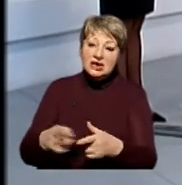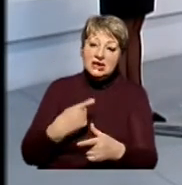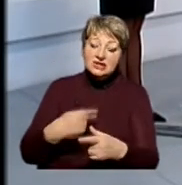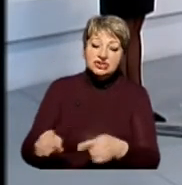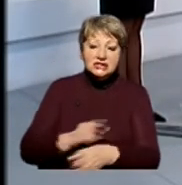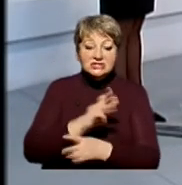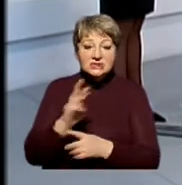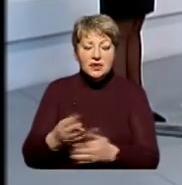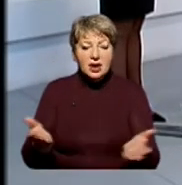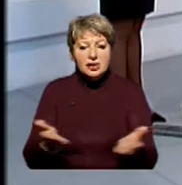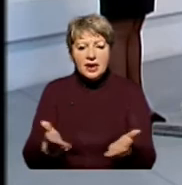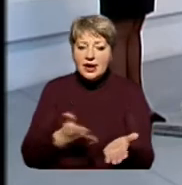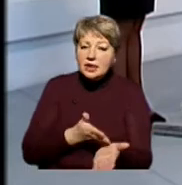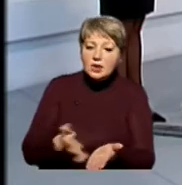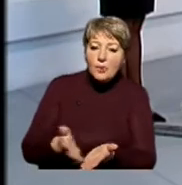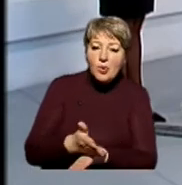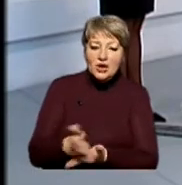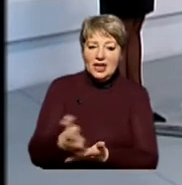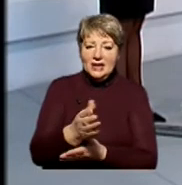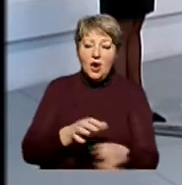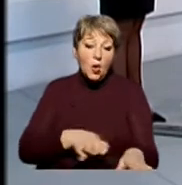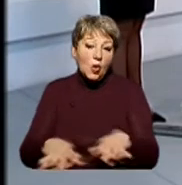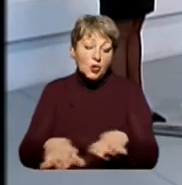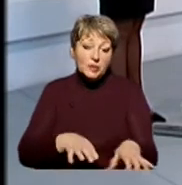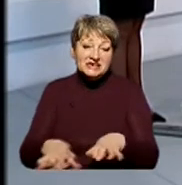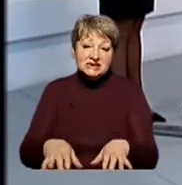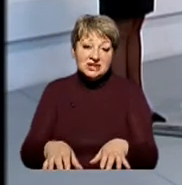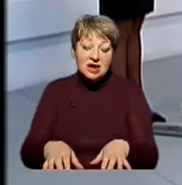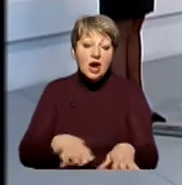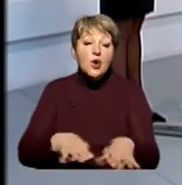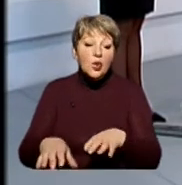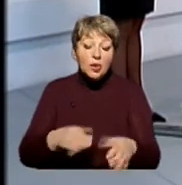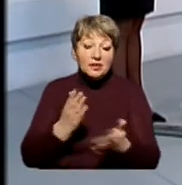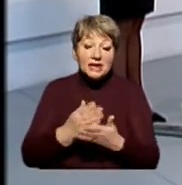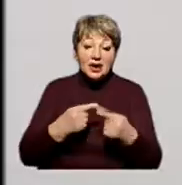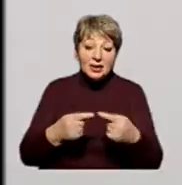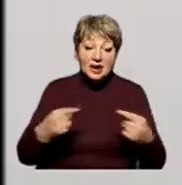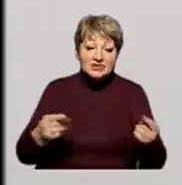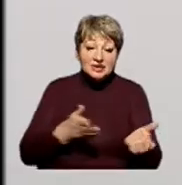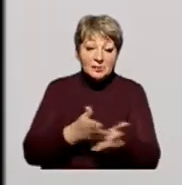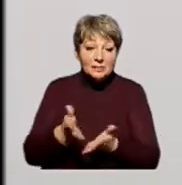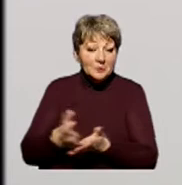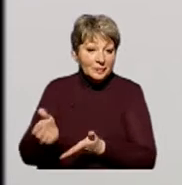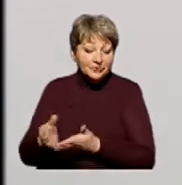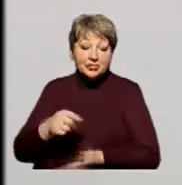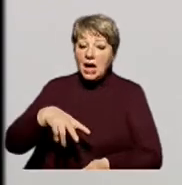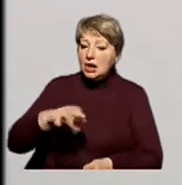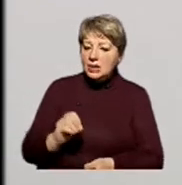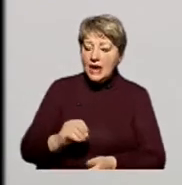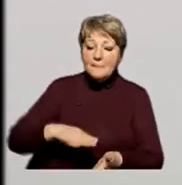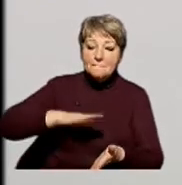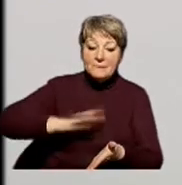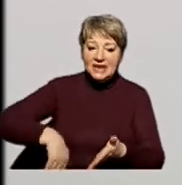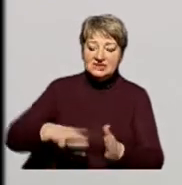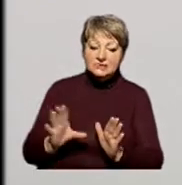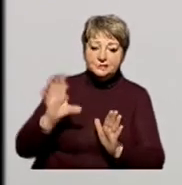забезпечення якихось там політична корупція. Ну, корупція має різні прояви. Але без